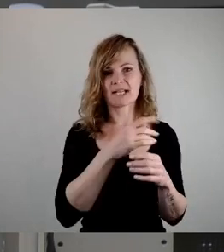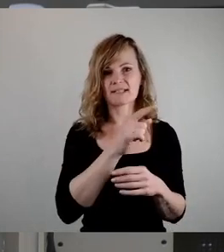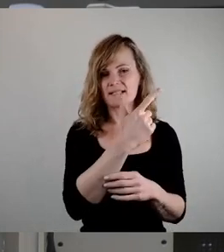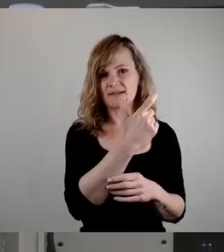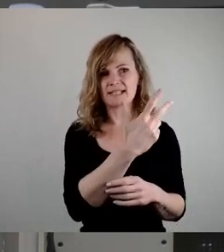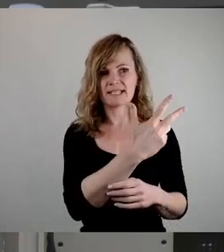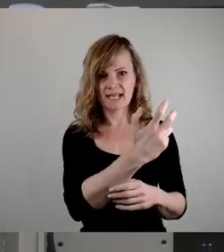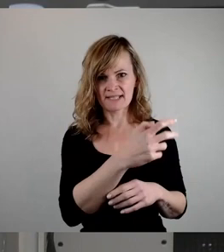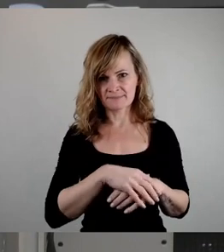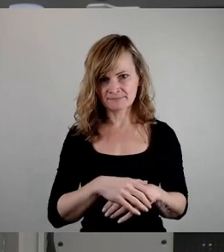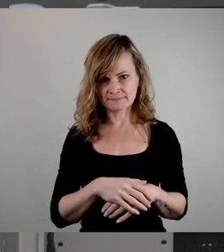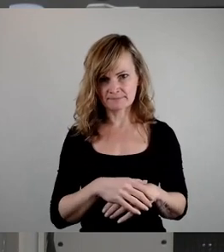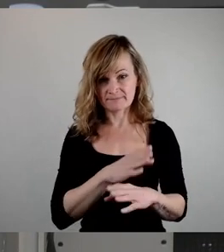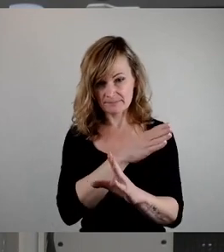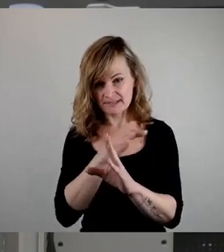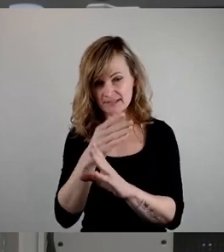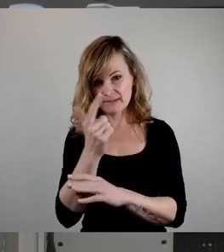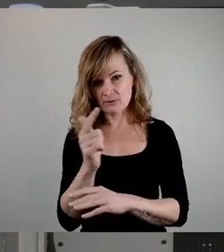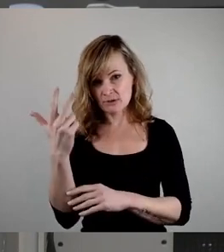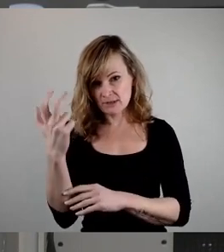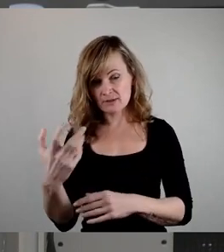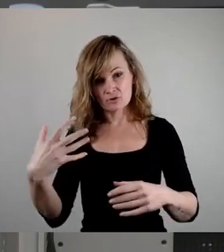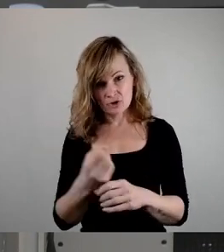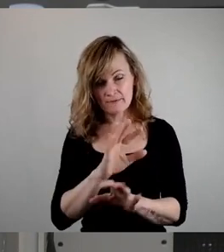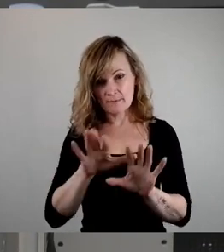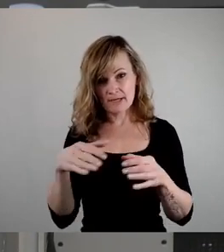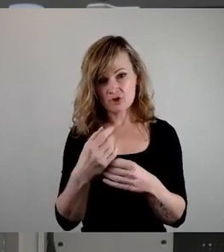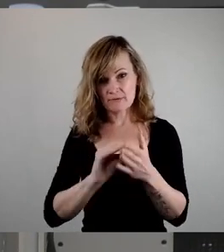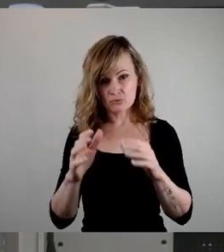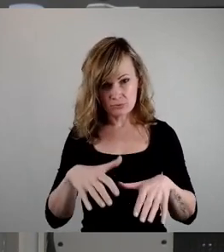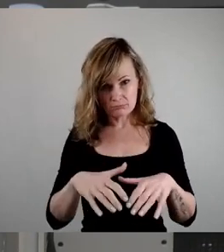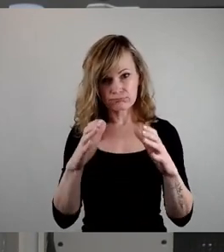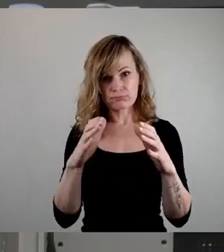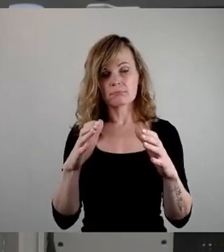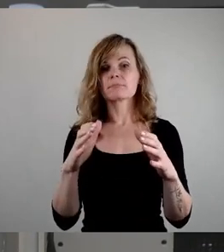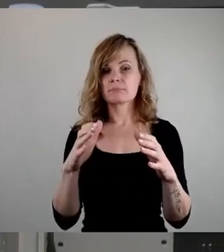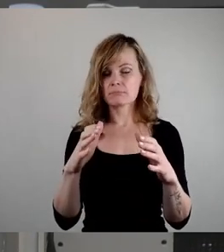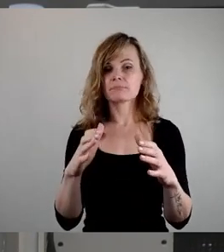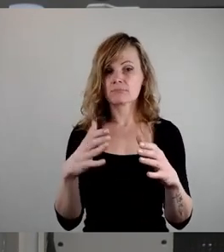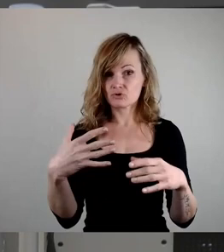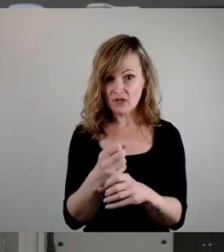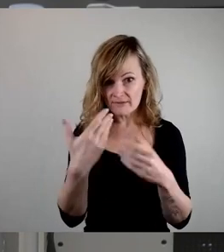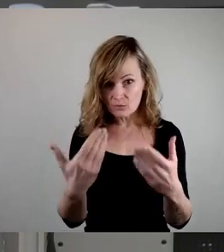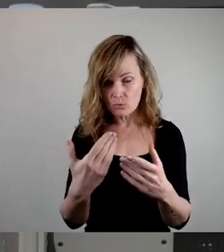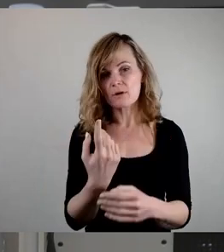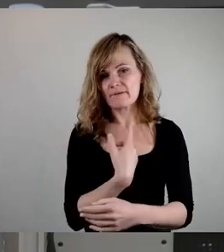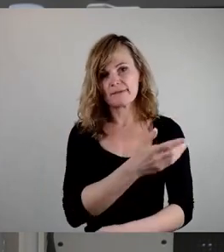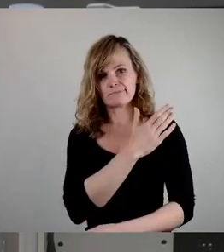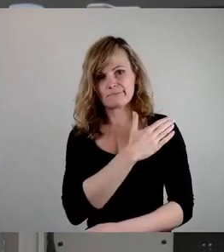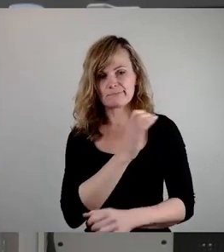Dresden noch nennenswert Gemeinschaftsschulen auf den Weg gebracht haben, dann können wir uns, glaube ich, wirklich noch mal zusätzlich auf die Schulter klopfen, weil wir dann der